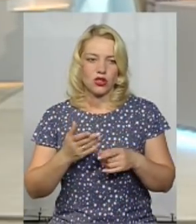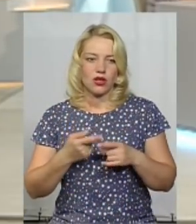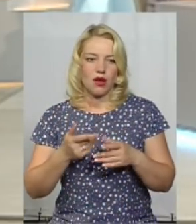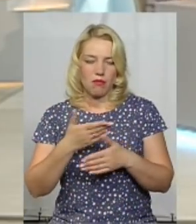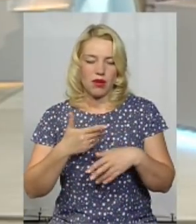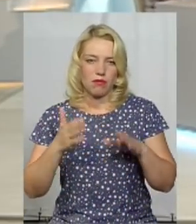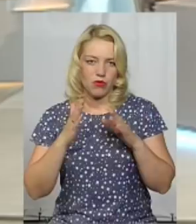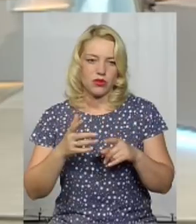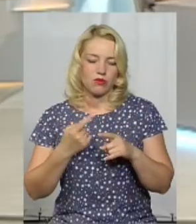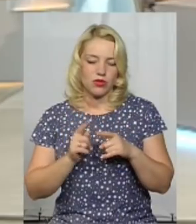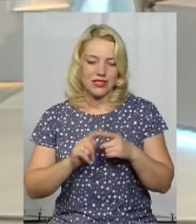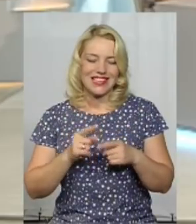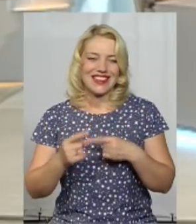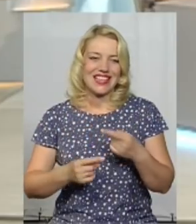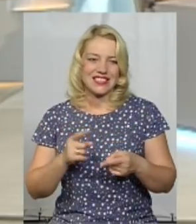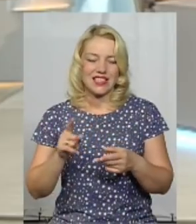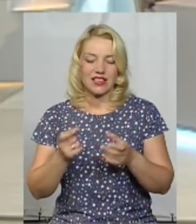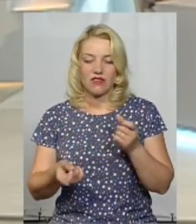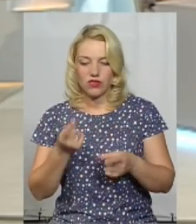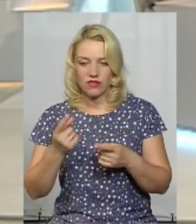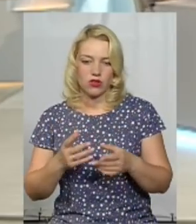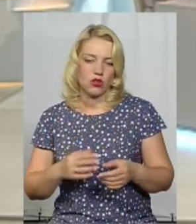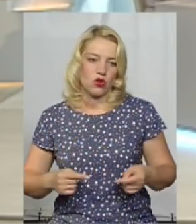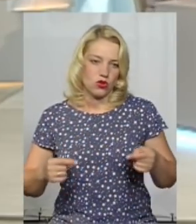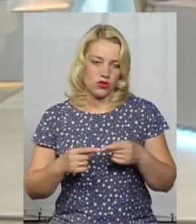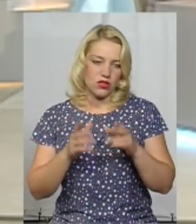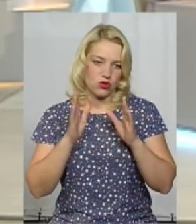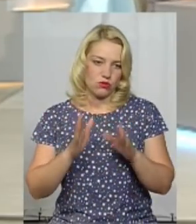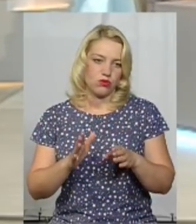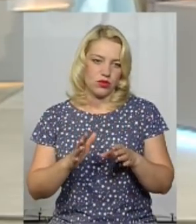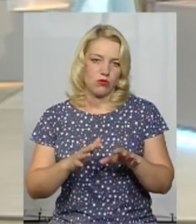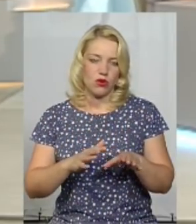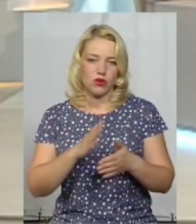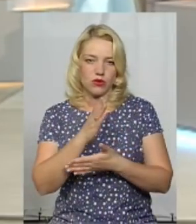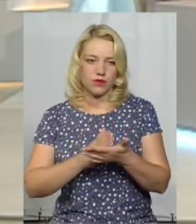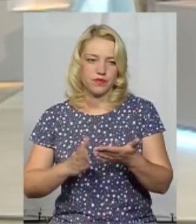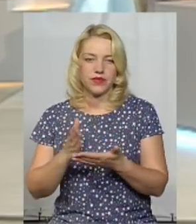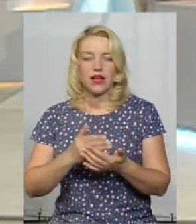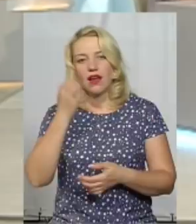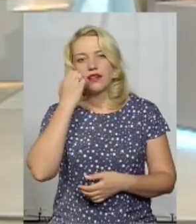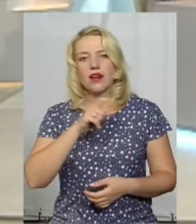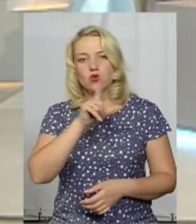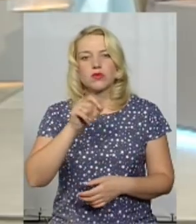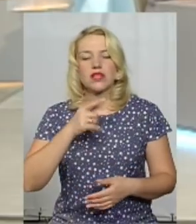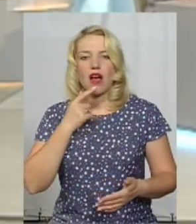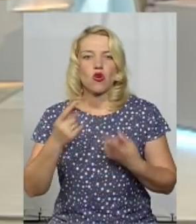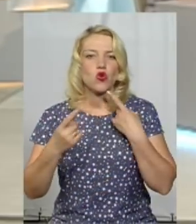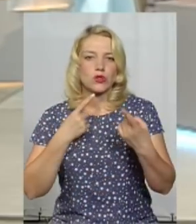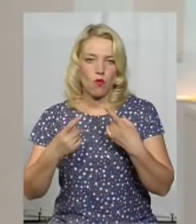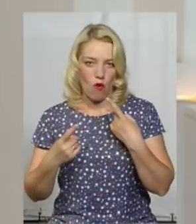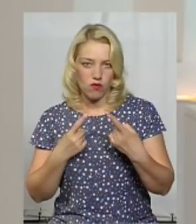будемо ці наслідки, які виявлені, однозначно, що їх забирати. Дякую вам за розмову.